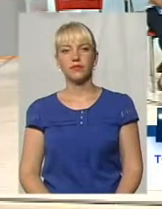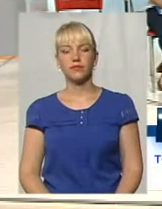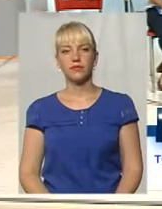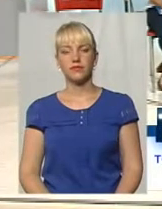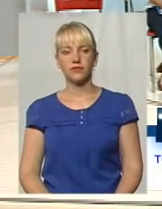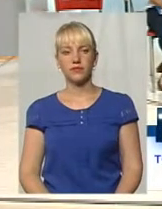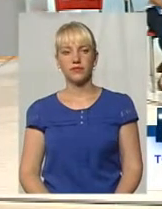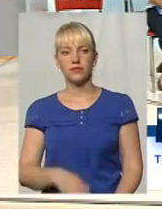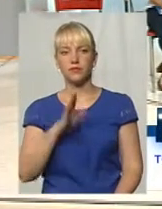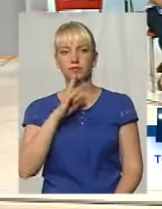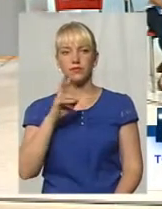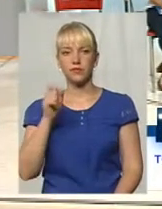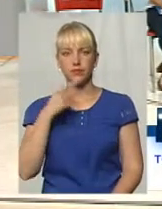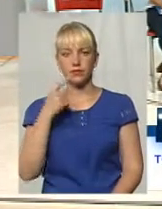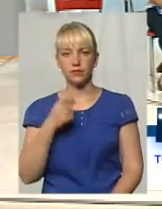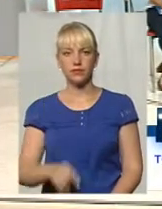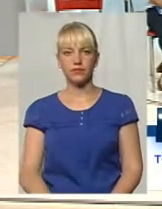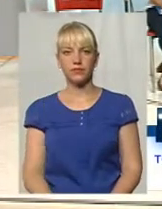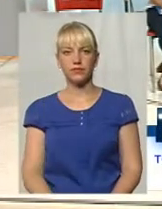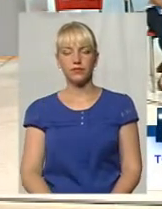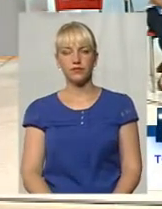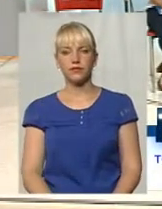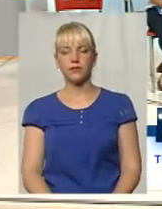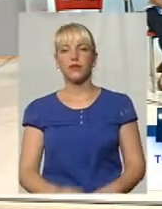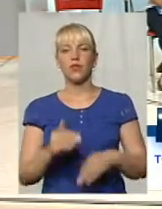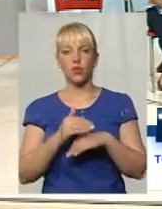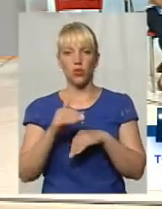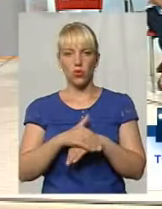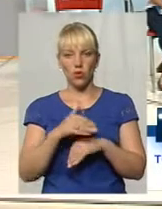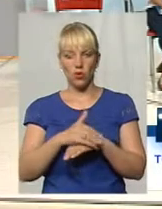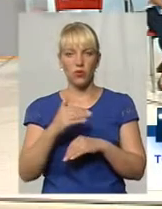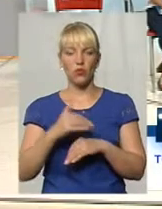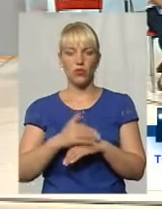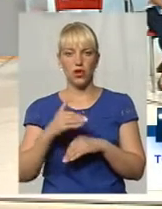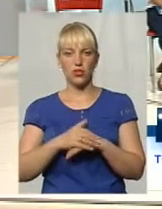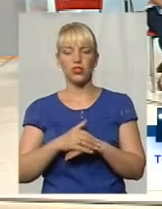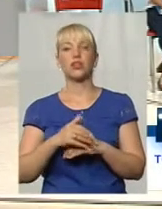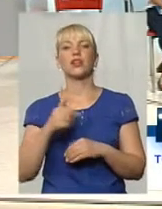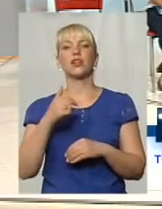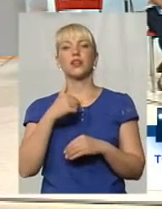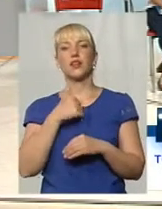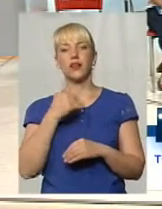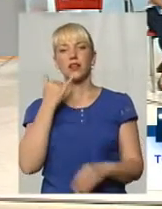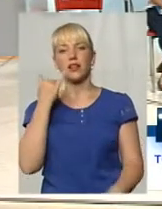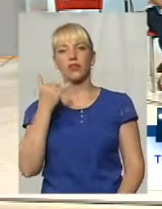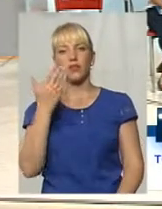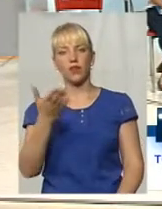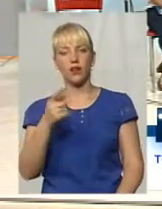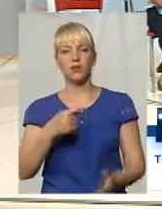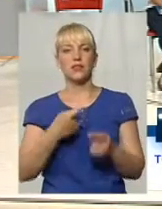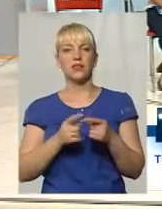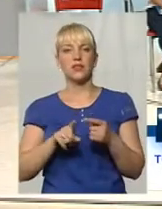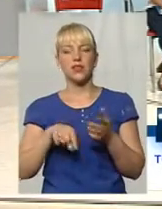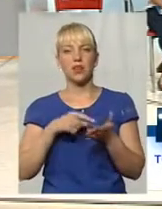Алло, я слухаю вас. Доброго вечора. Добро здоров'я. Я так згоную вам Цех Мельницький,